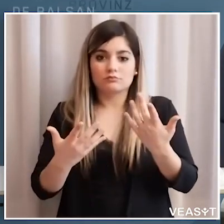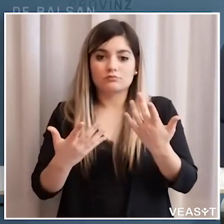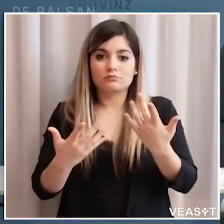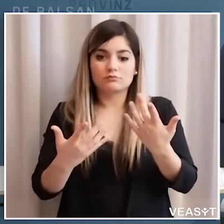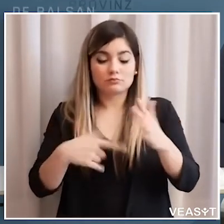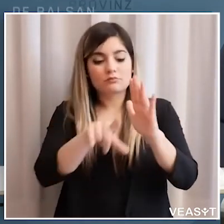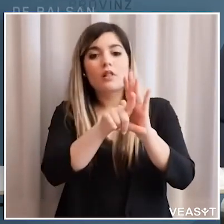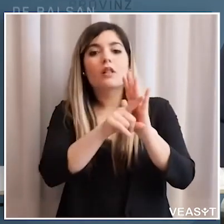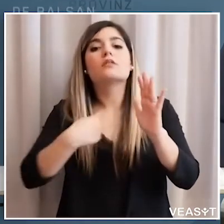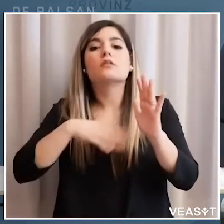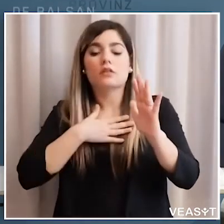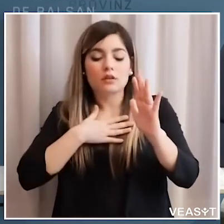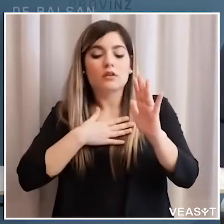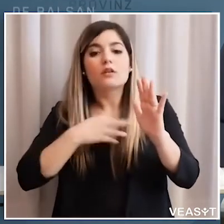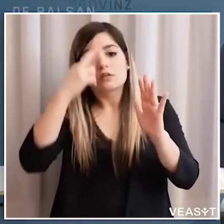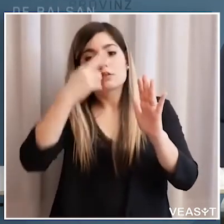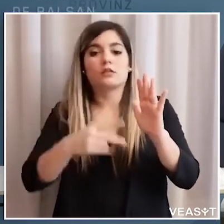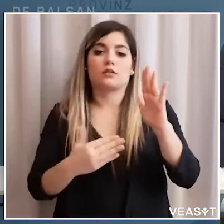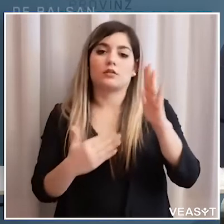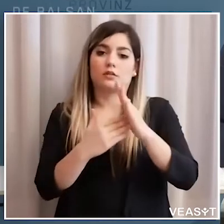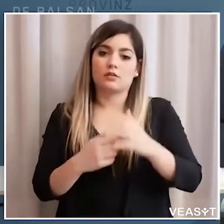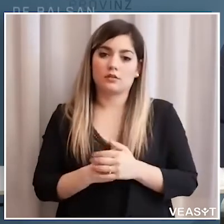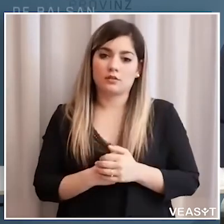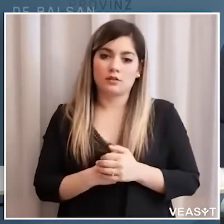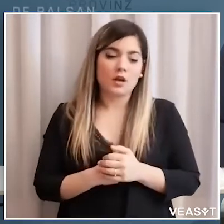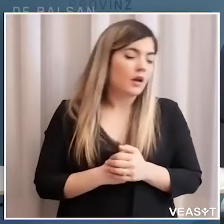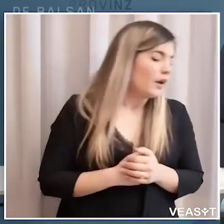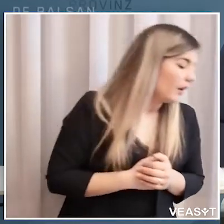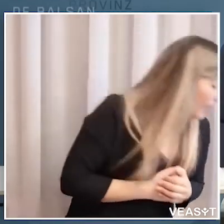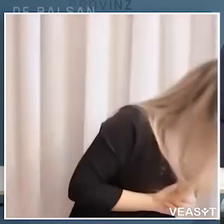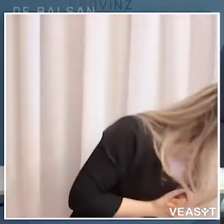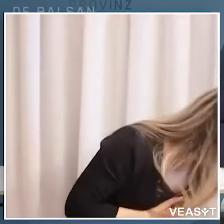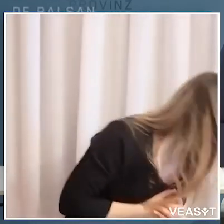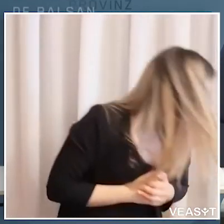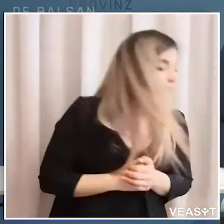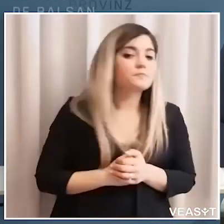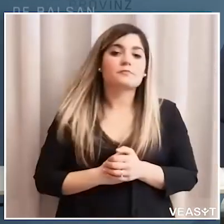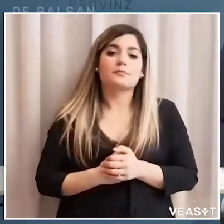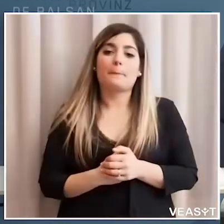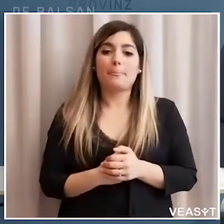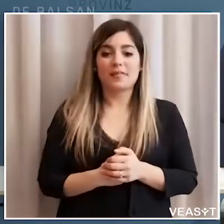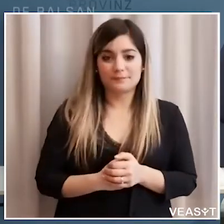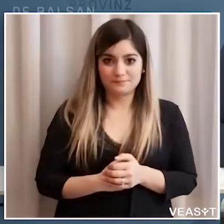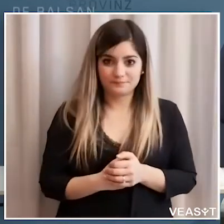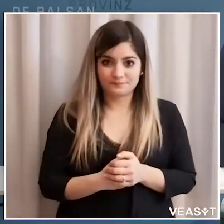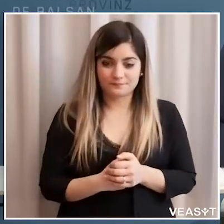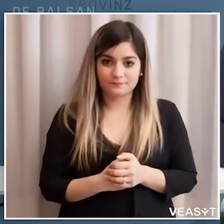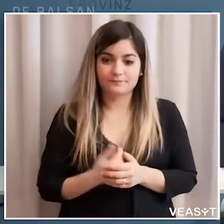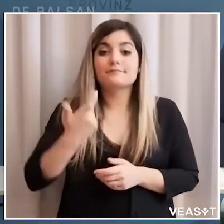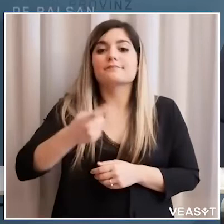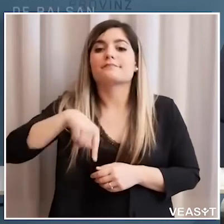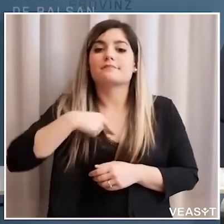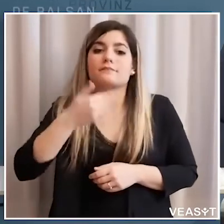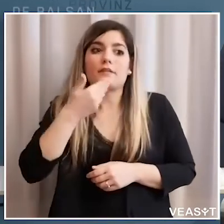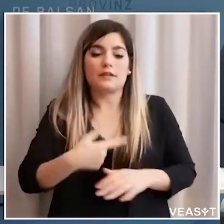legge diciamo rispetta questi limiti perché noi con questa legge regoliamo degli ambiti che riguardano